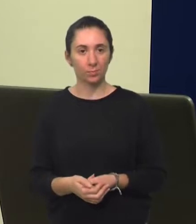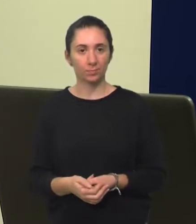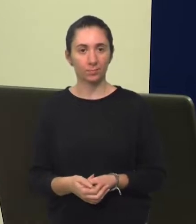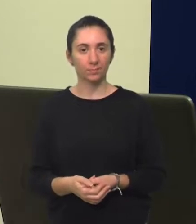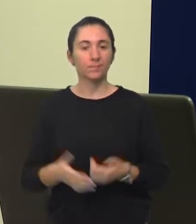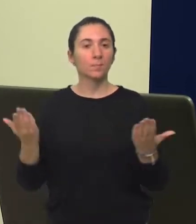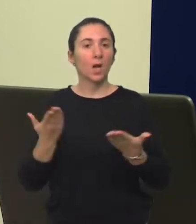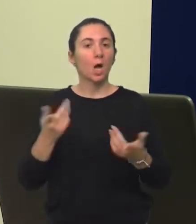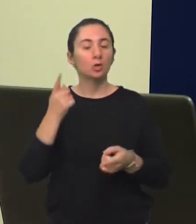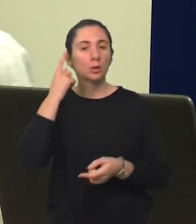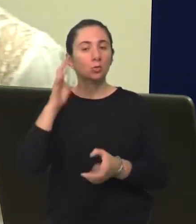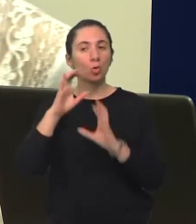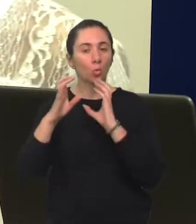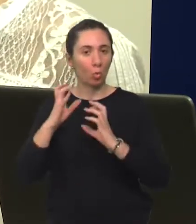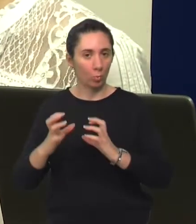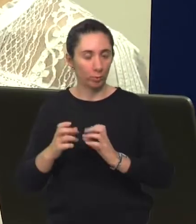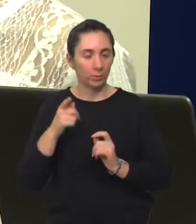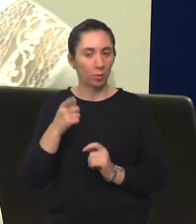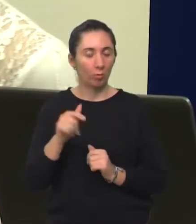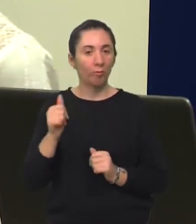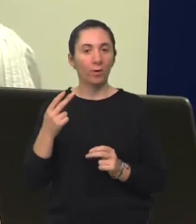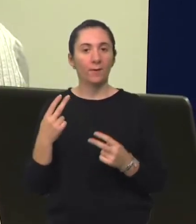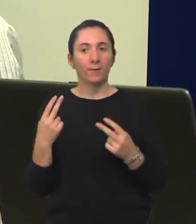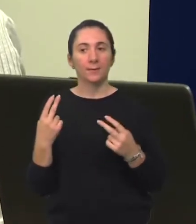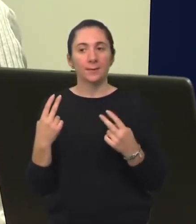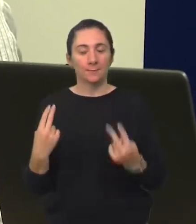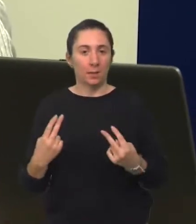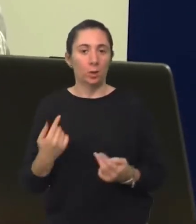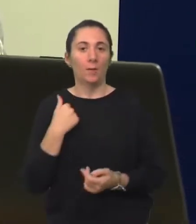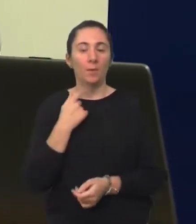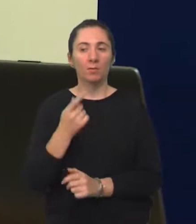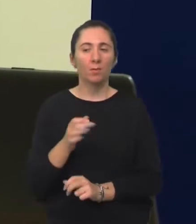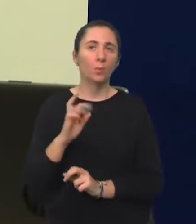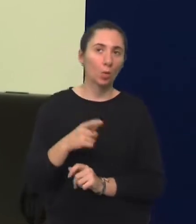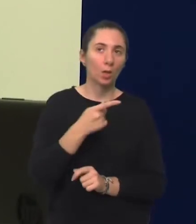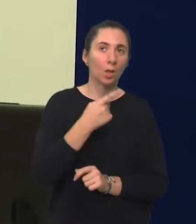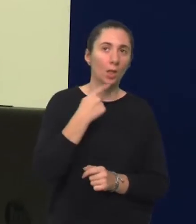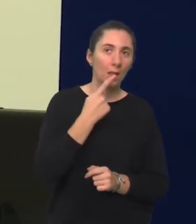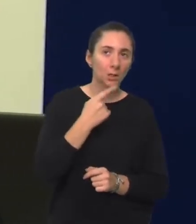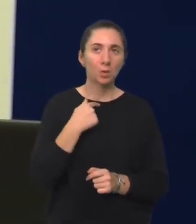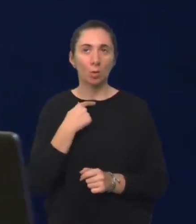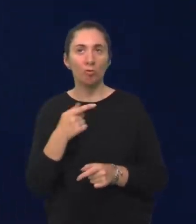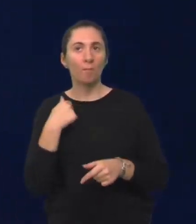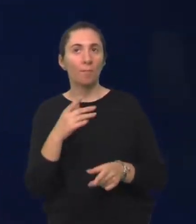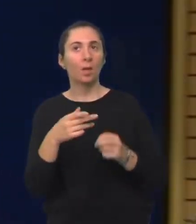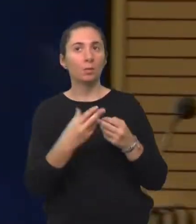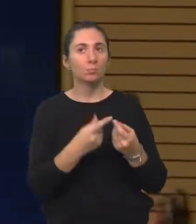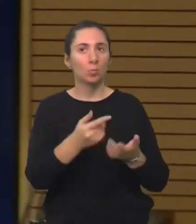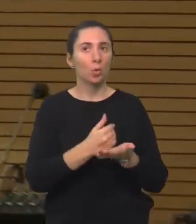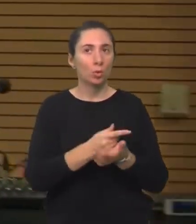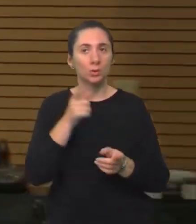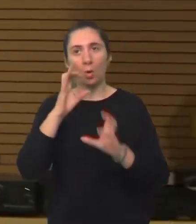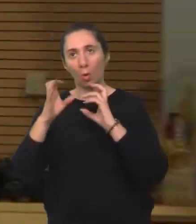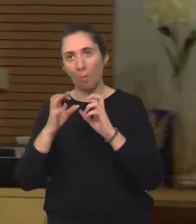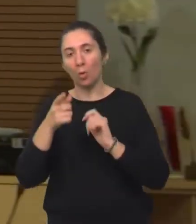E sad, što je komunikacija? Ovo je bitno razlučiti, mi obično govorimo, aha, jezik i govor, pomoću njih komuniciramo. To